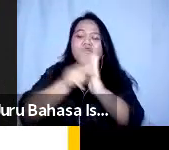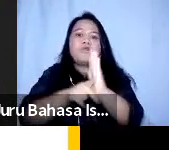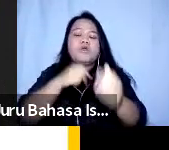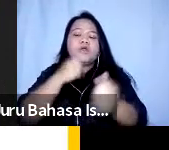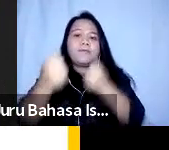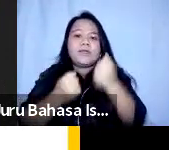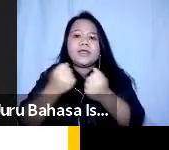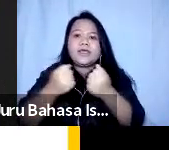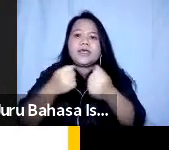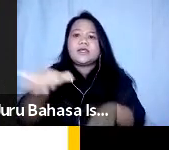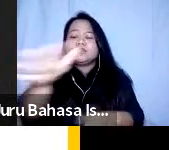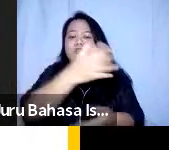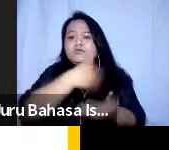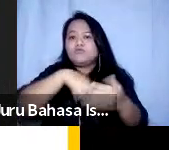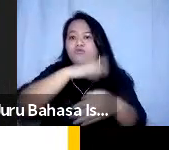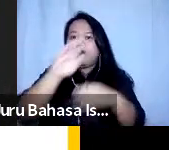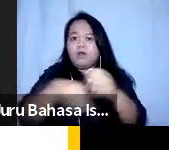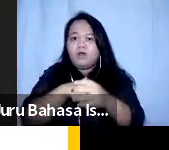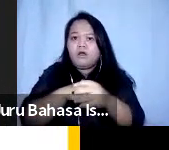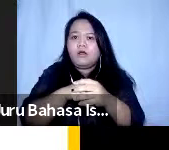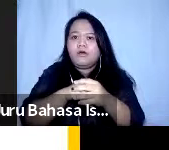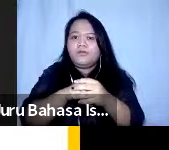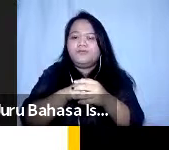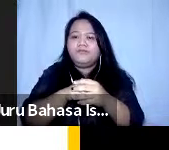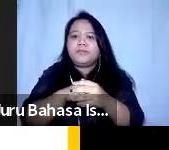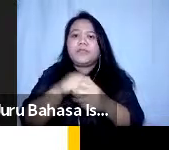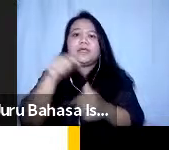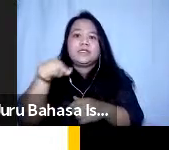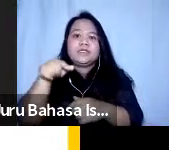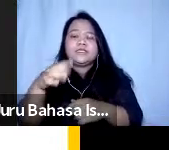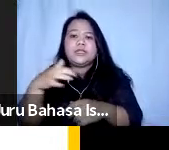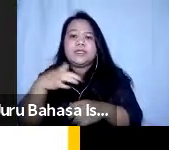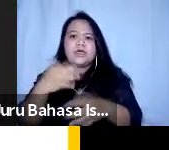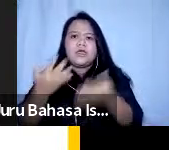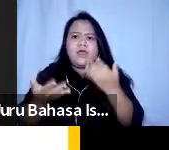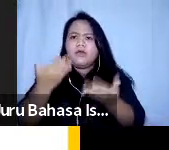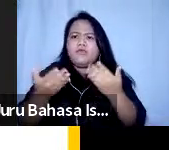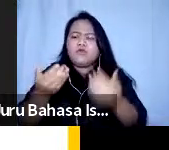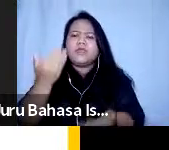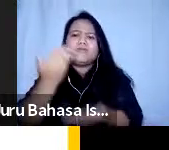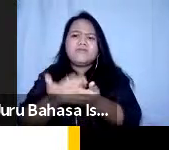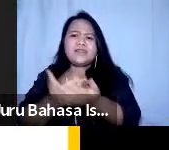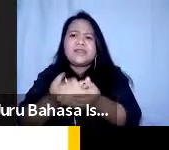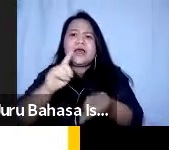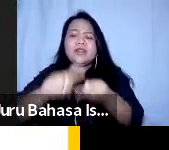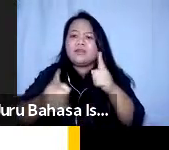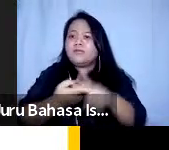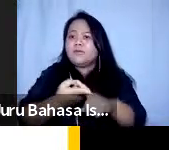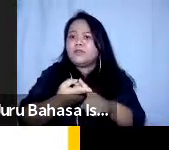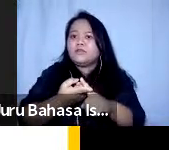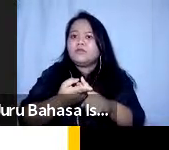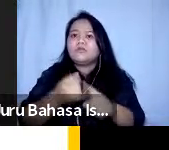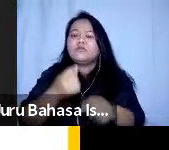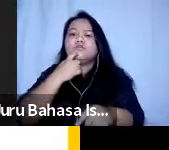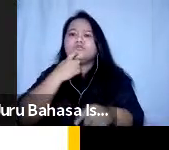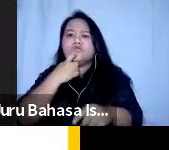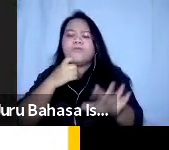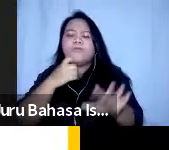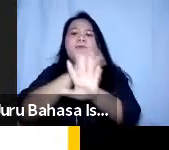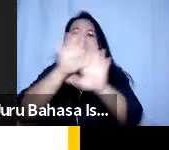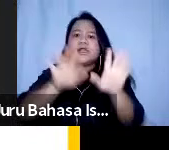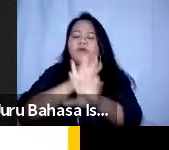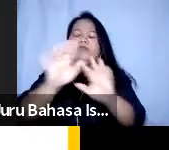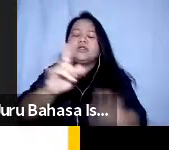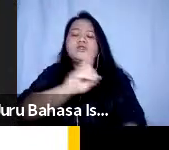kita semua nah disini mungkin saya meminta teman-teman untuk mencoba merefleksikan kepada